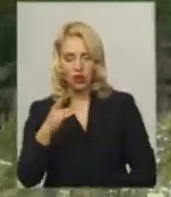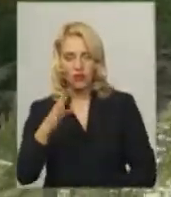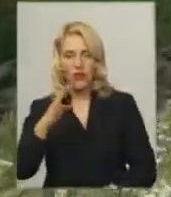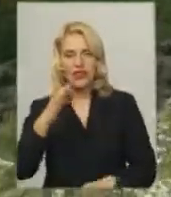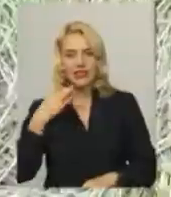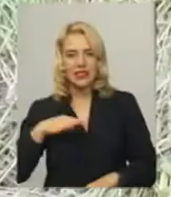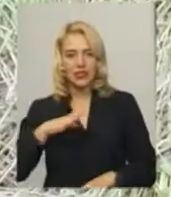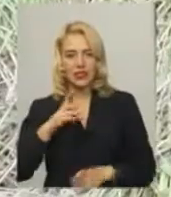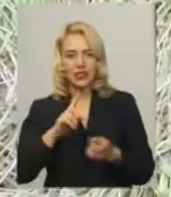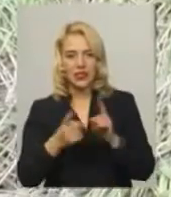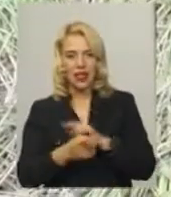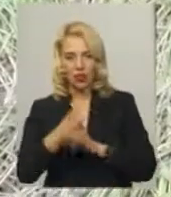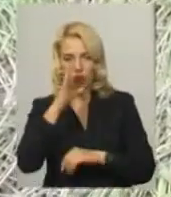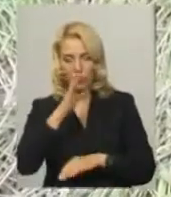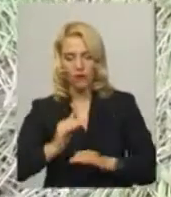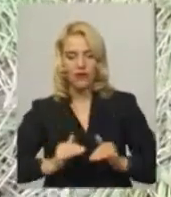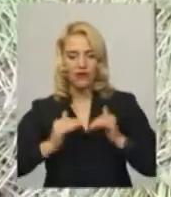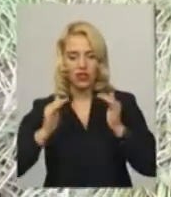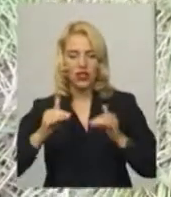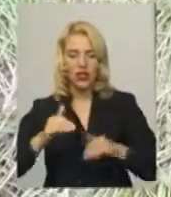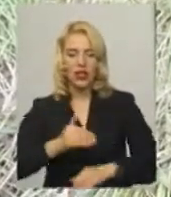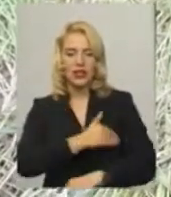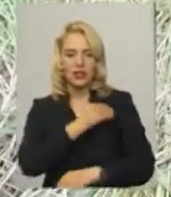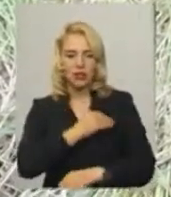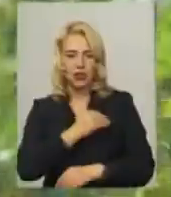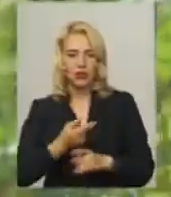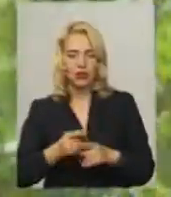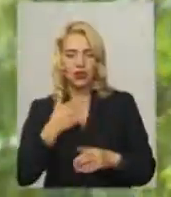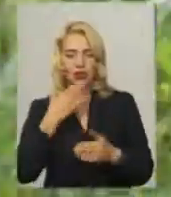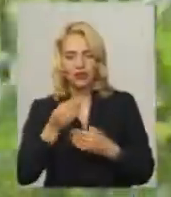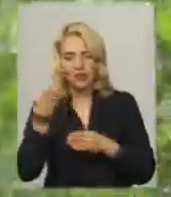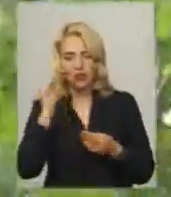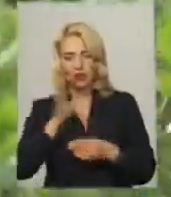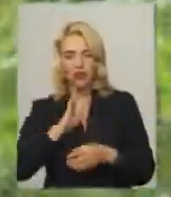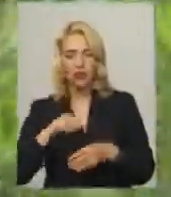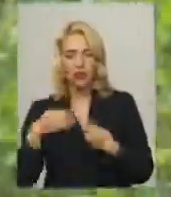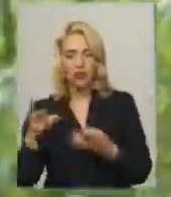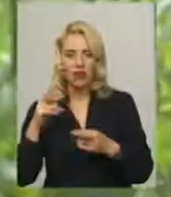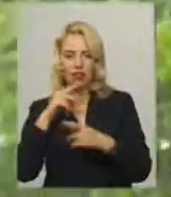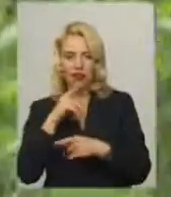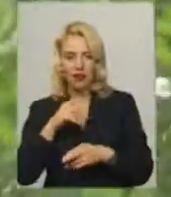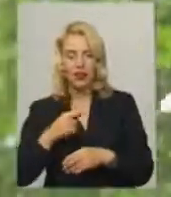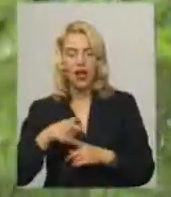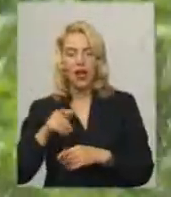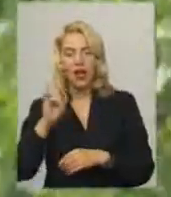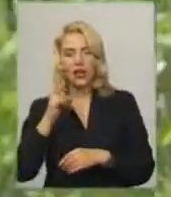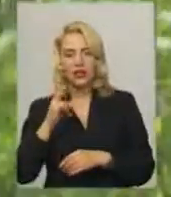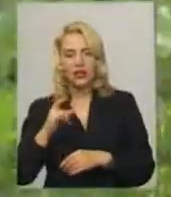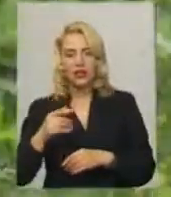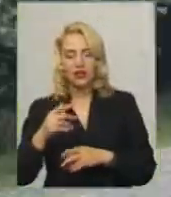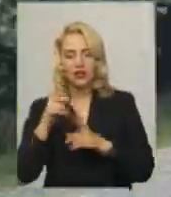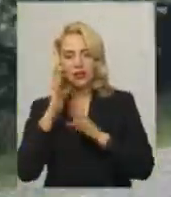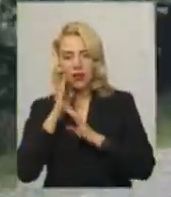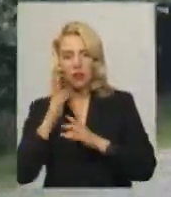підвищилась температура. Жінка на свій розсудила ліки та заснула. Після опівночі в дитини розпочалися судоми. Поки жінка шукала ліки,